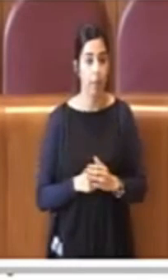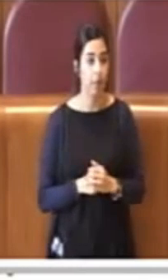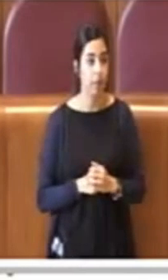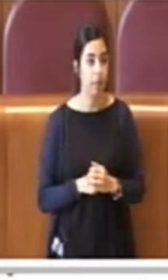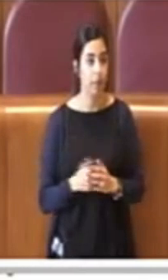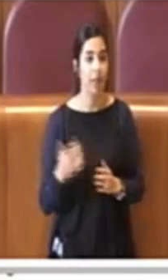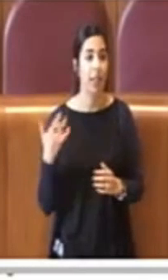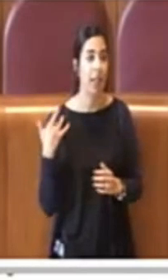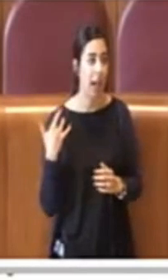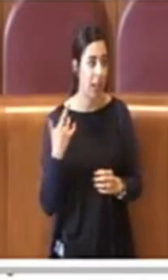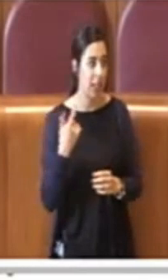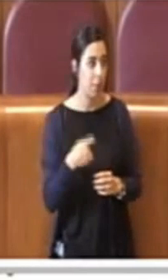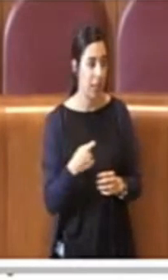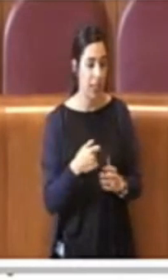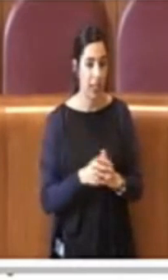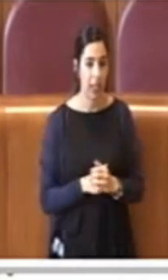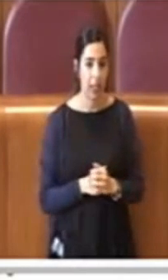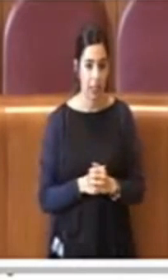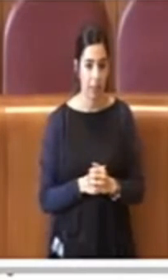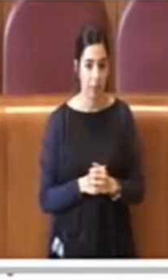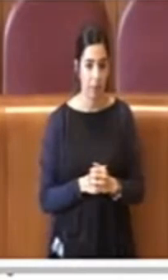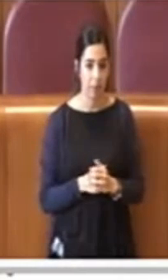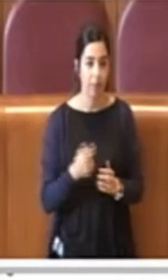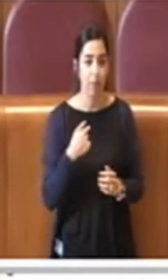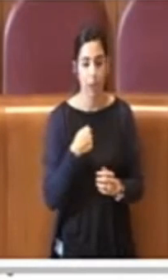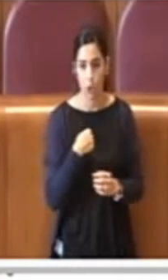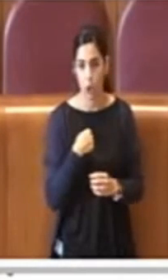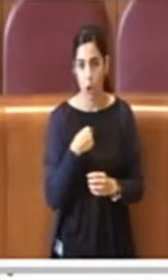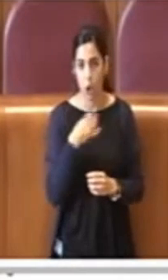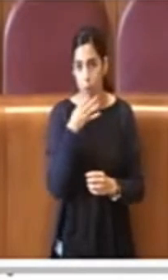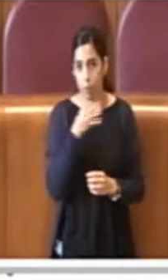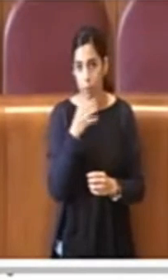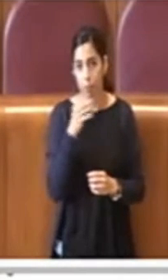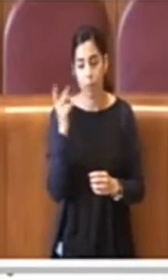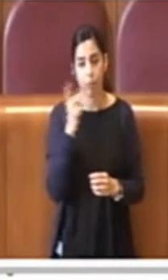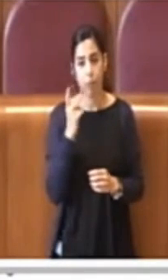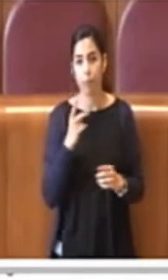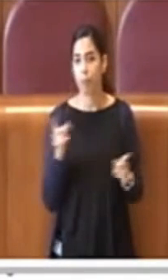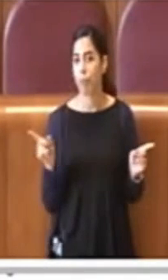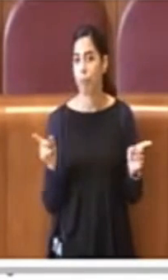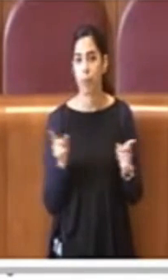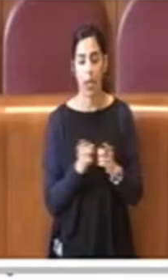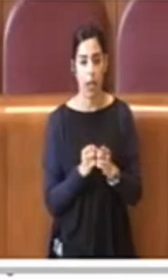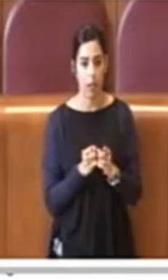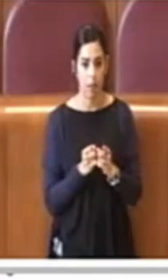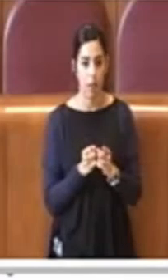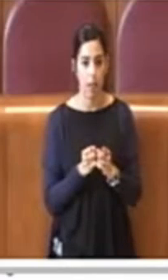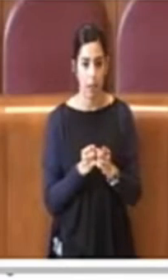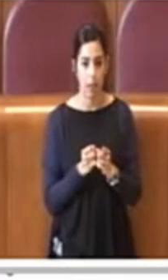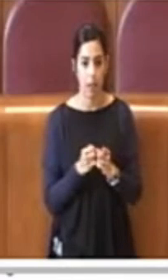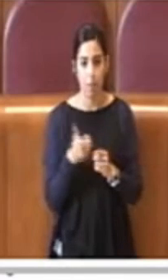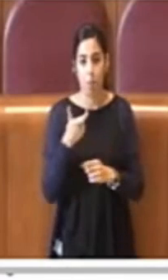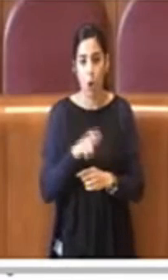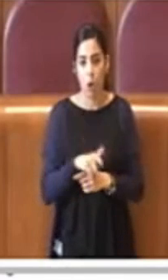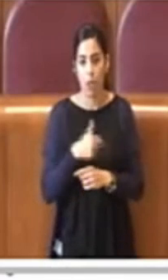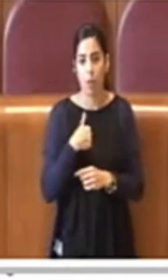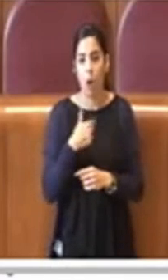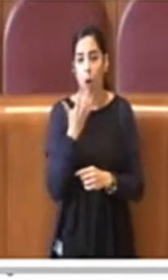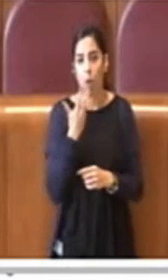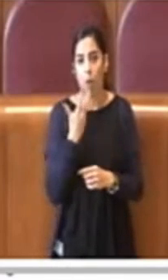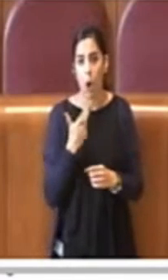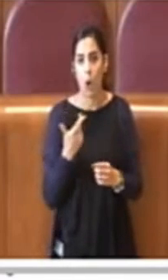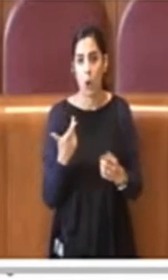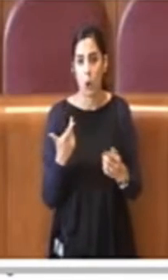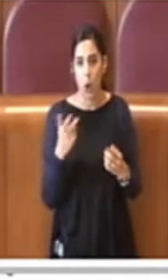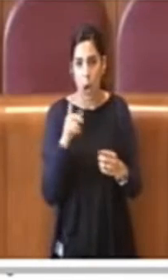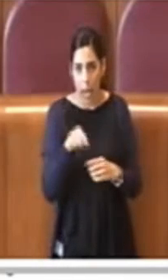Grazie Presidente, io sarò veramente molto veloce perché mi voglio associare anch'io ai